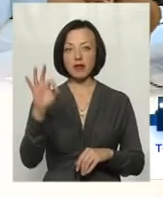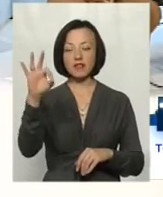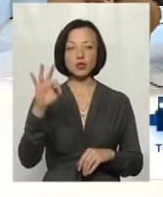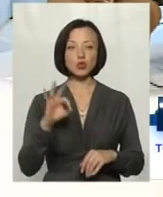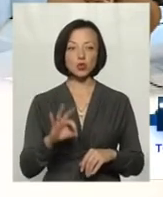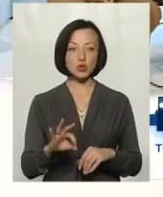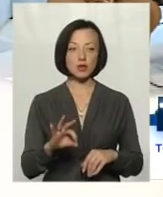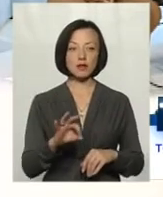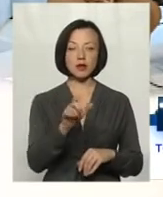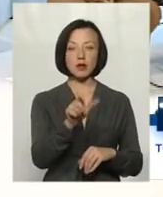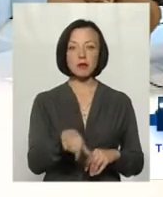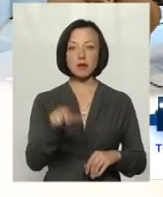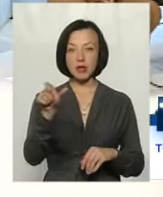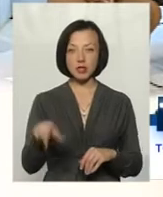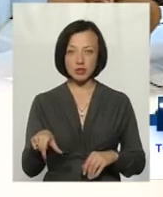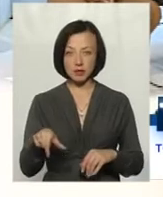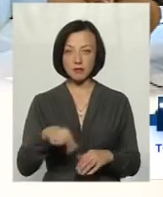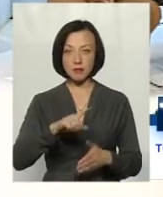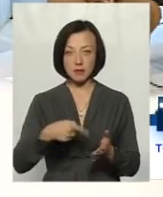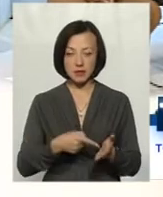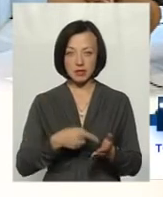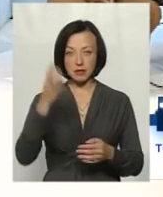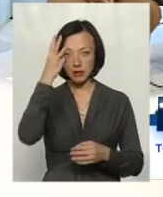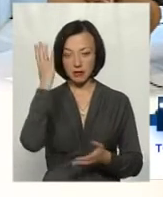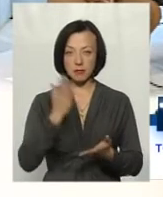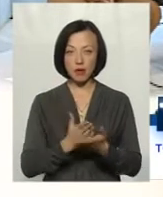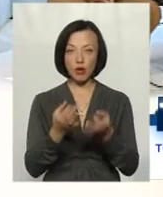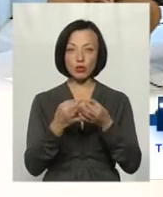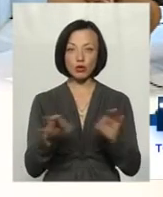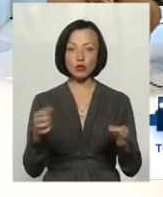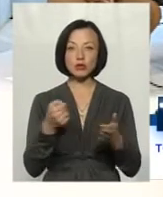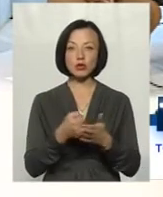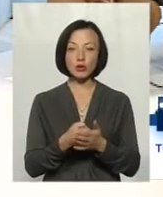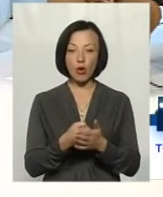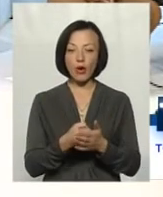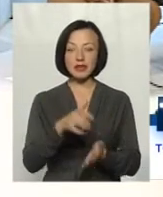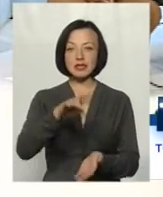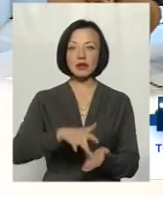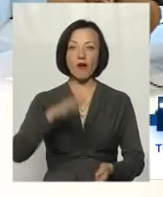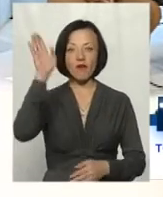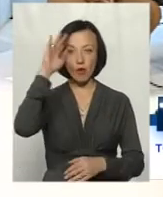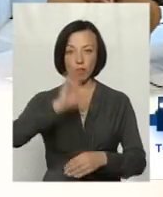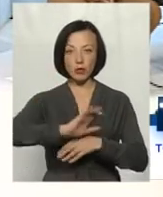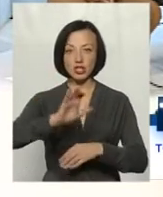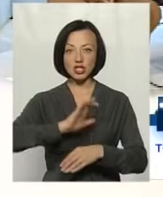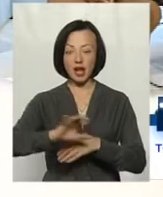мешканців нашого міста мають доступ до централізовано водопостачання і централізовано водовідведення. І якраз в